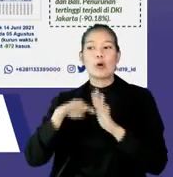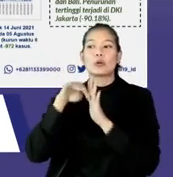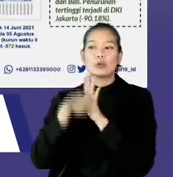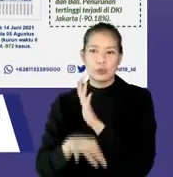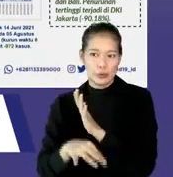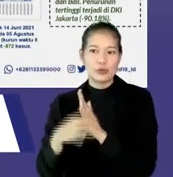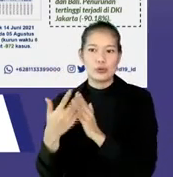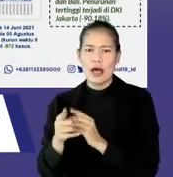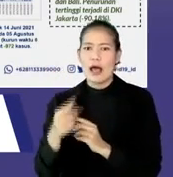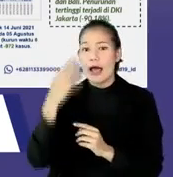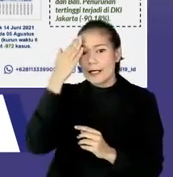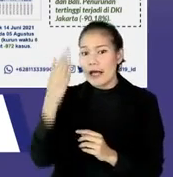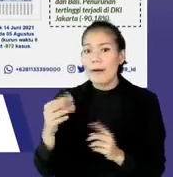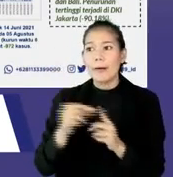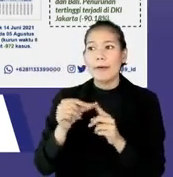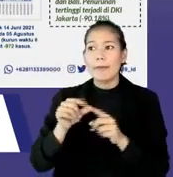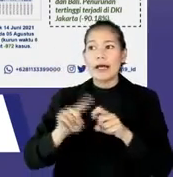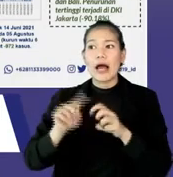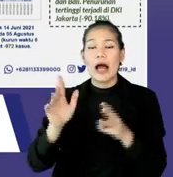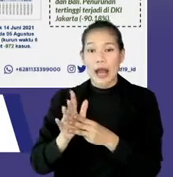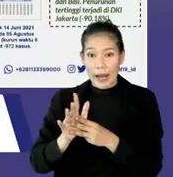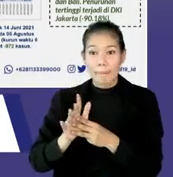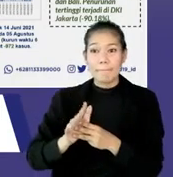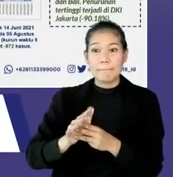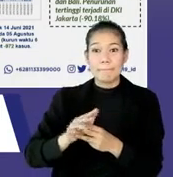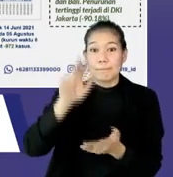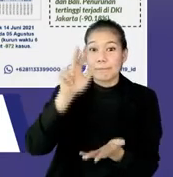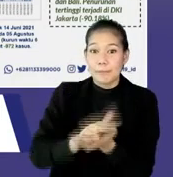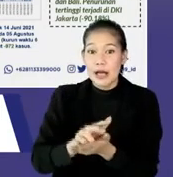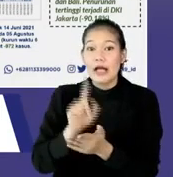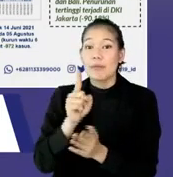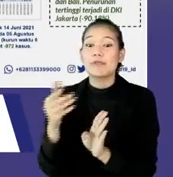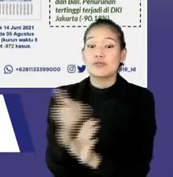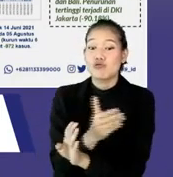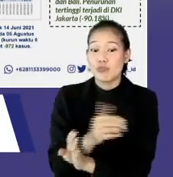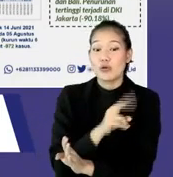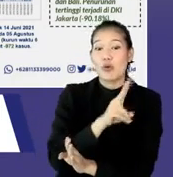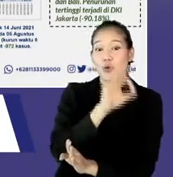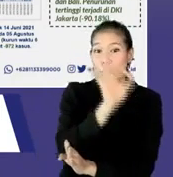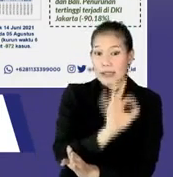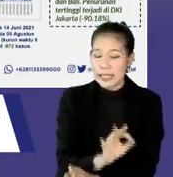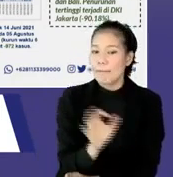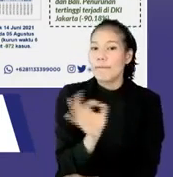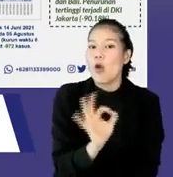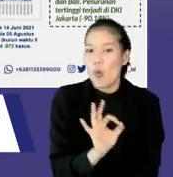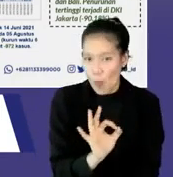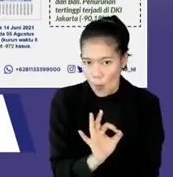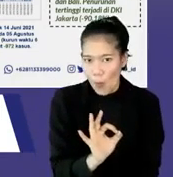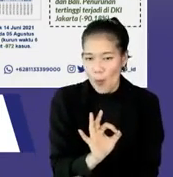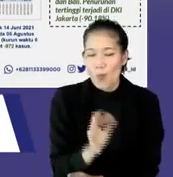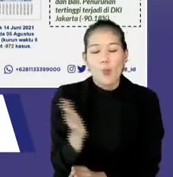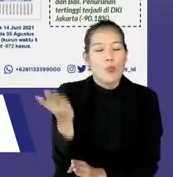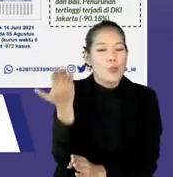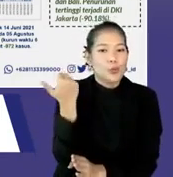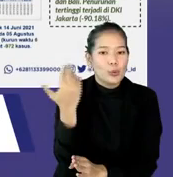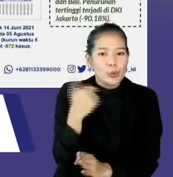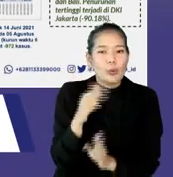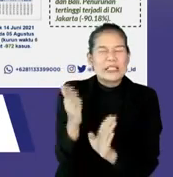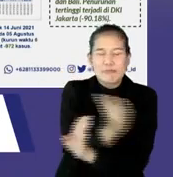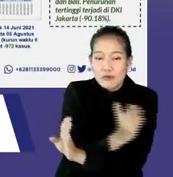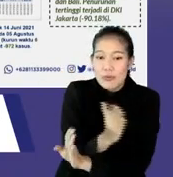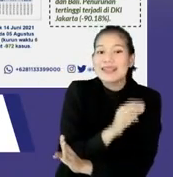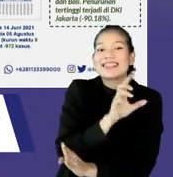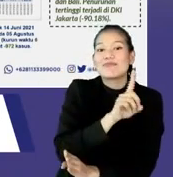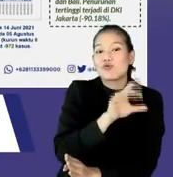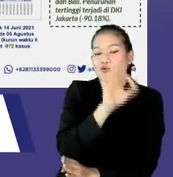Ini juga kenapa diperpanjang gitu di Pulau Jawa. Sebelumnya belum ke angka 20%, dokter Lulapokan lalu masih di bawah 10% sebenarnya. Inilah ketika kita